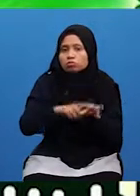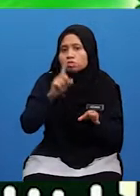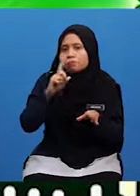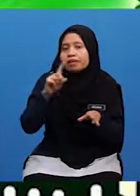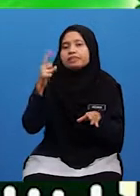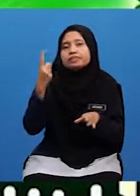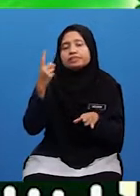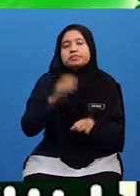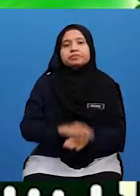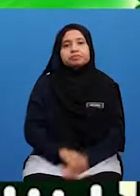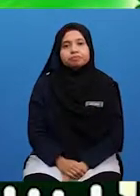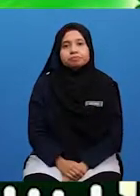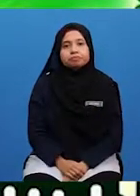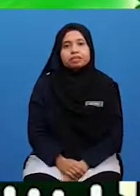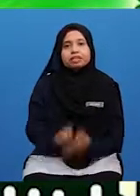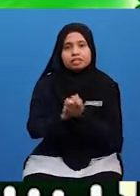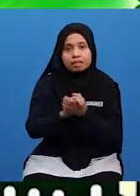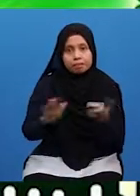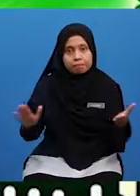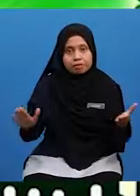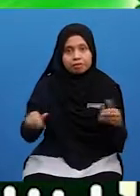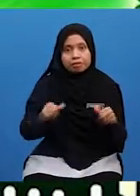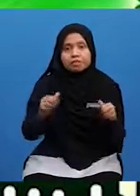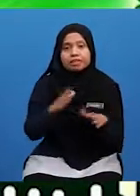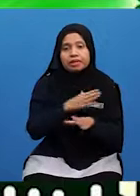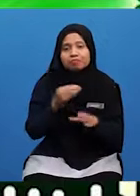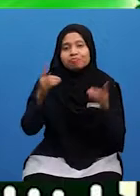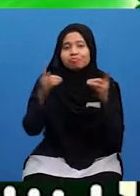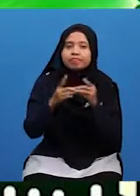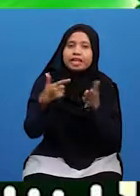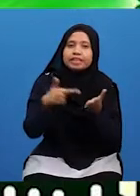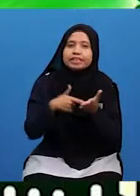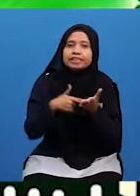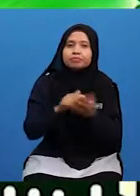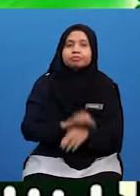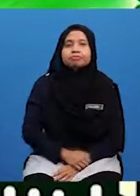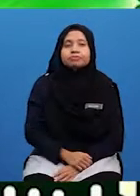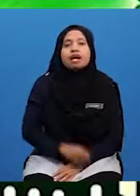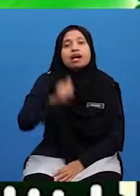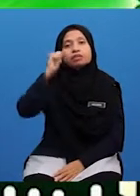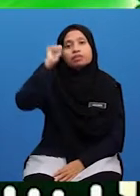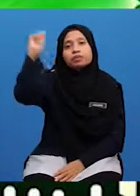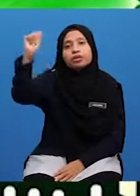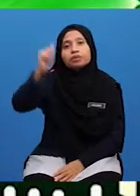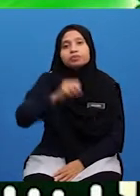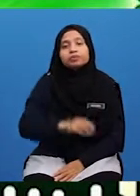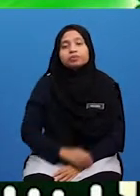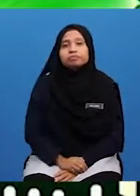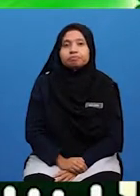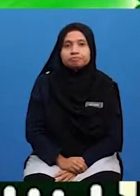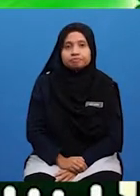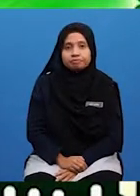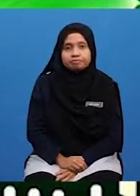Di mana Sahaja Murid-murid Berada Selamat Beramal Dan Jumpa Lagi Di Lain Waktu Assalamualaikum